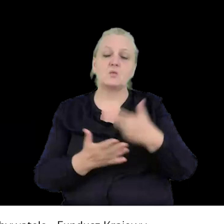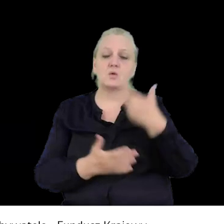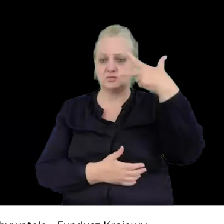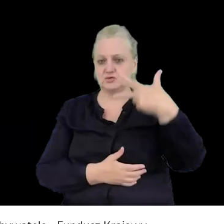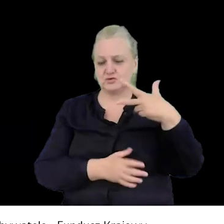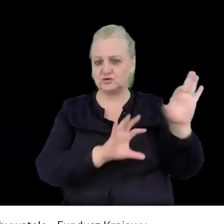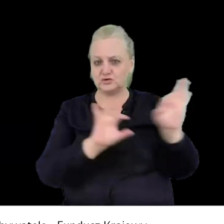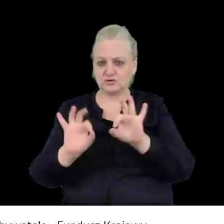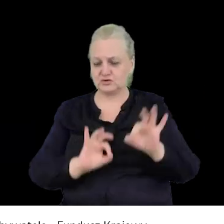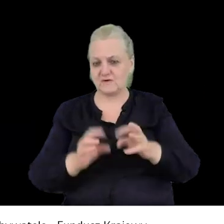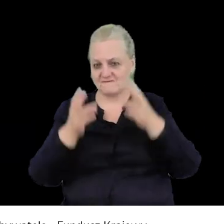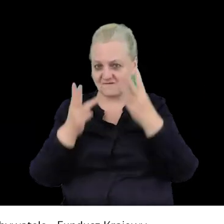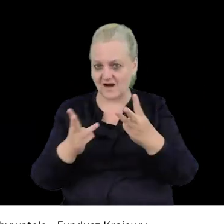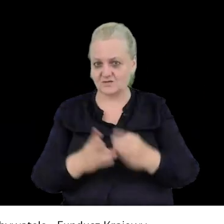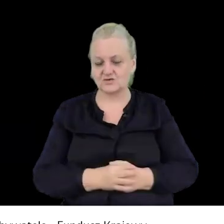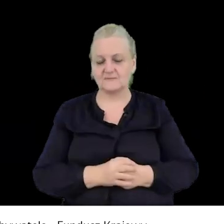najważniejsze.